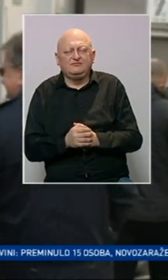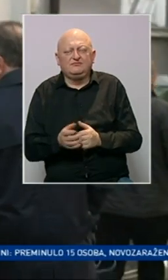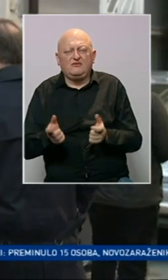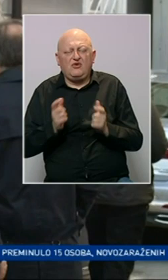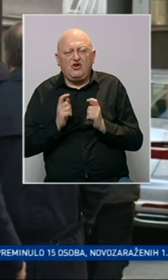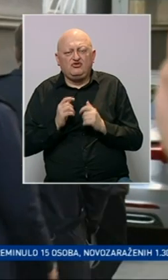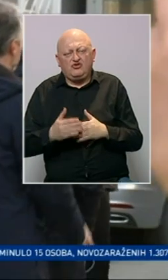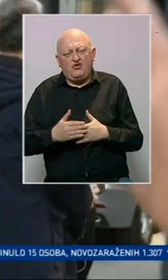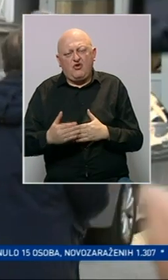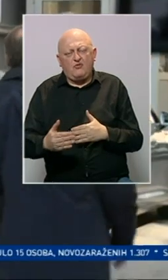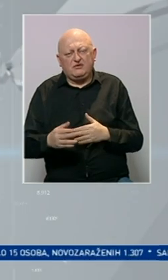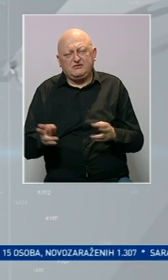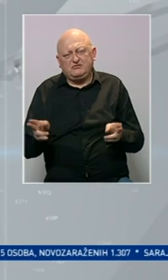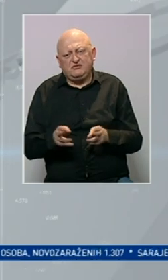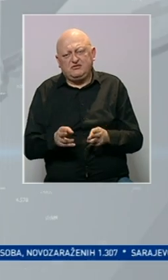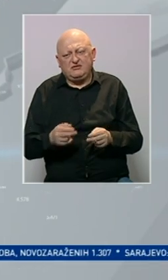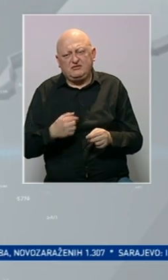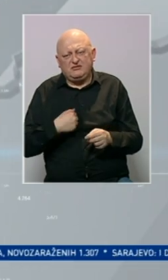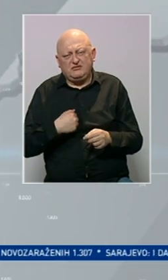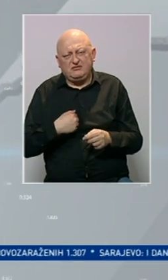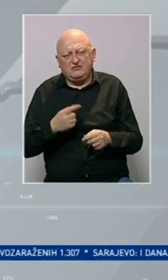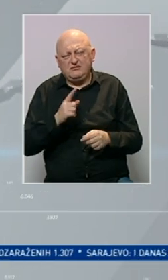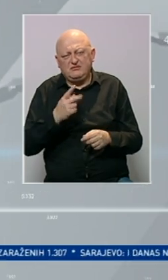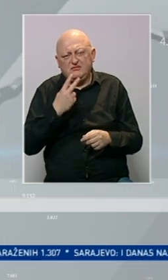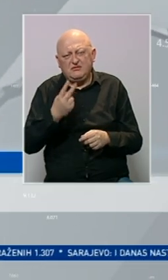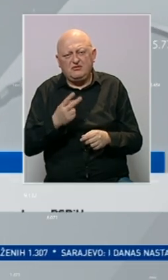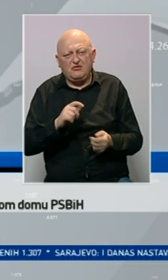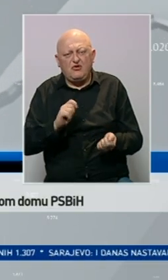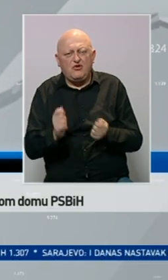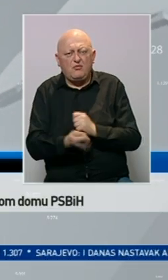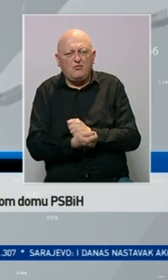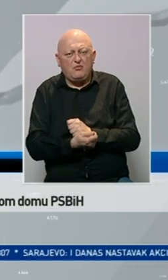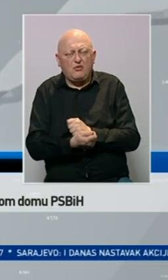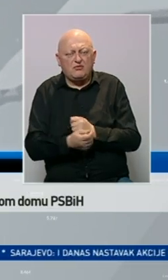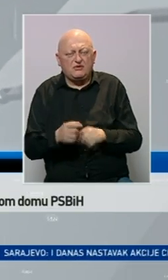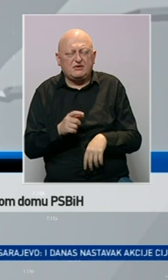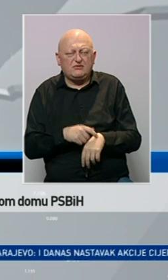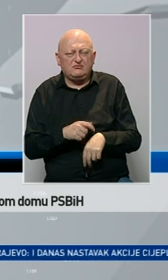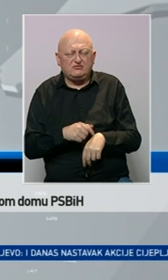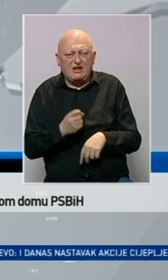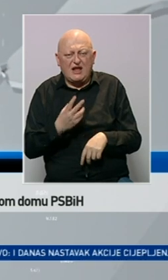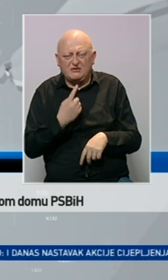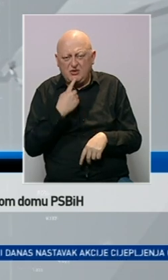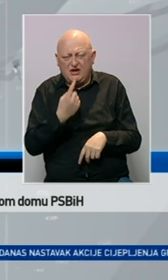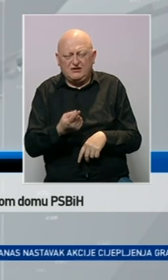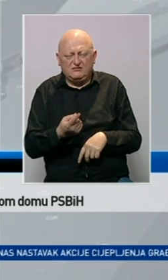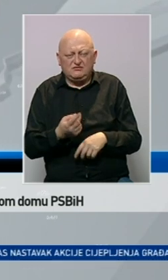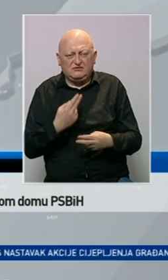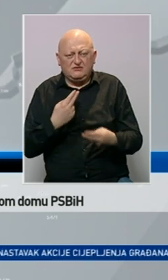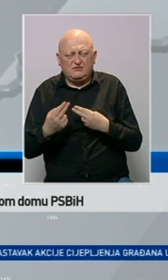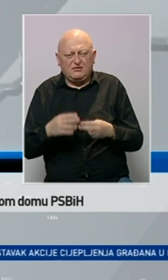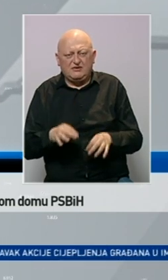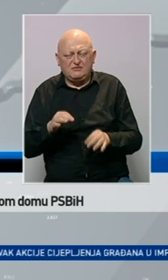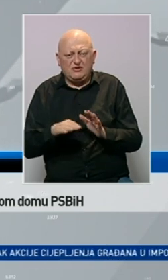Očekivanja opozicije skromna. Ja ništa ne vidim da se promijenilo od trenutka kada smo rekli da pregovori o